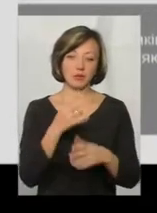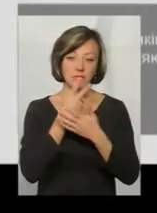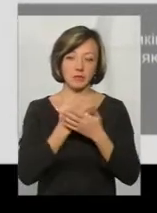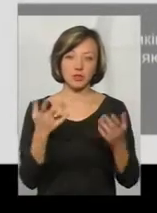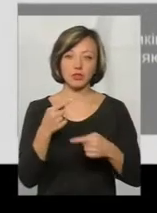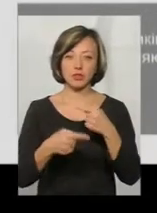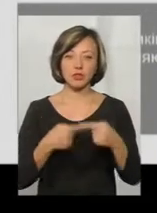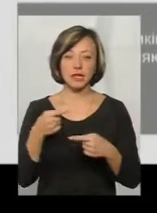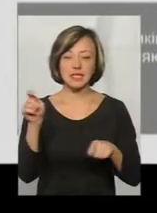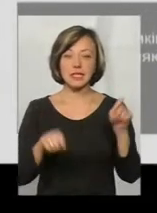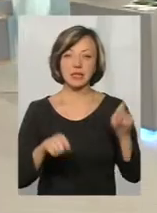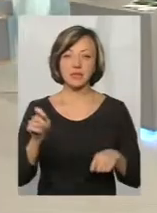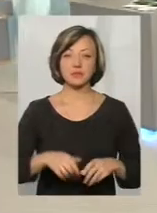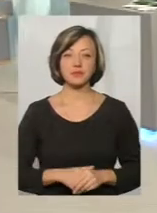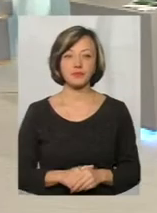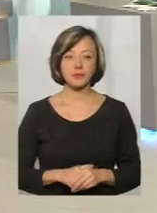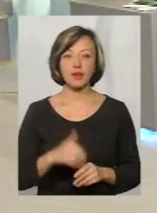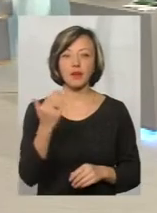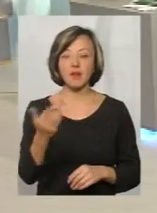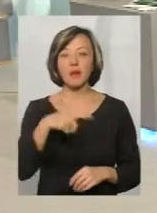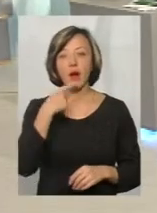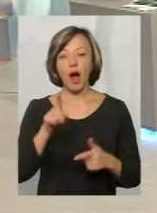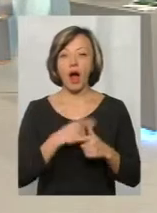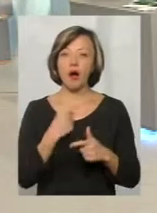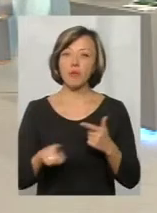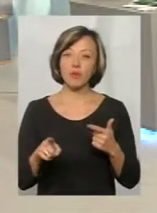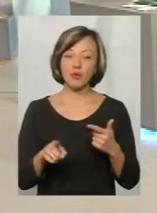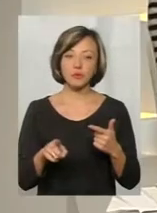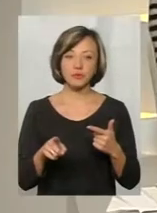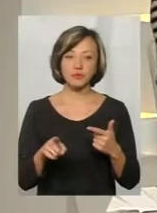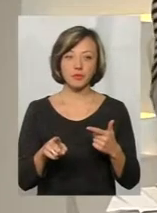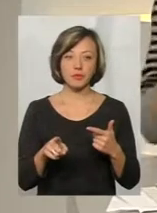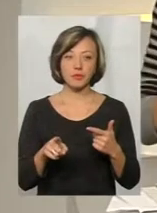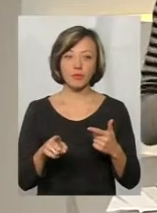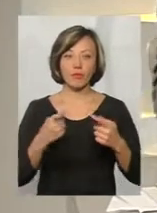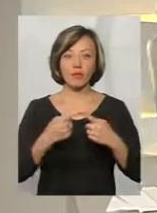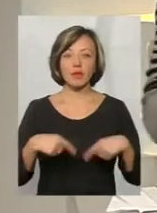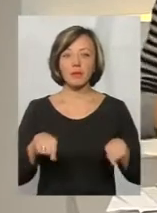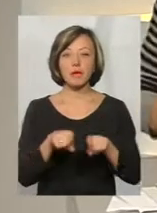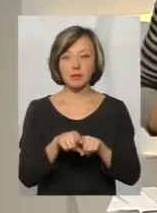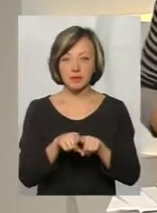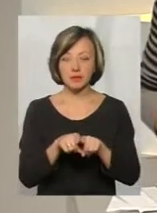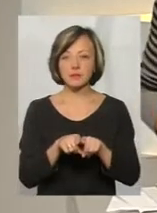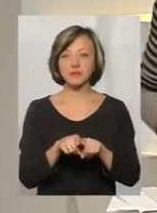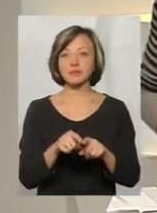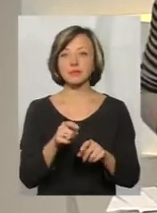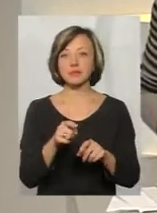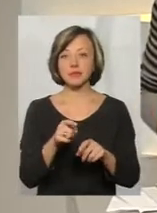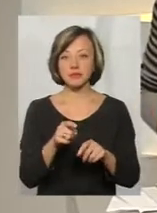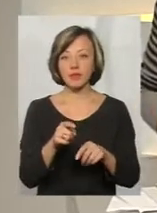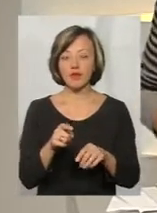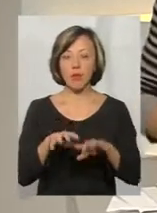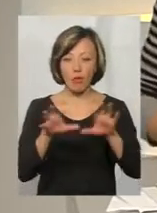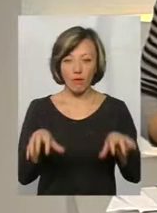потім через з'їзд. Тобто, по суті... Вам просто кажуть, або ви голосуєте за цей список... функціонер визначив, хто де знаходиться в тому